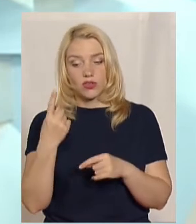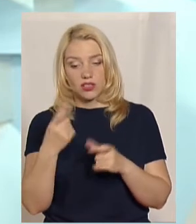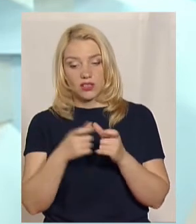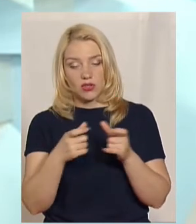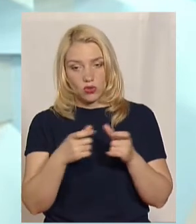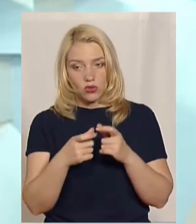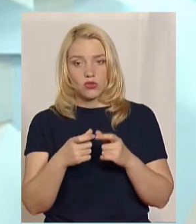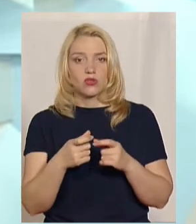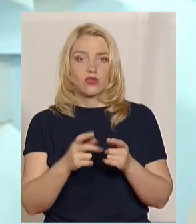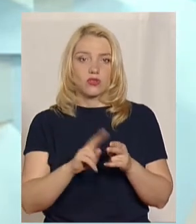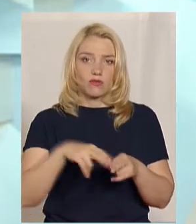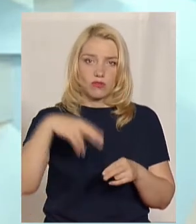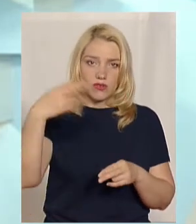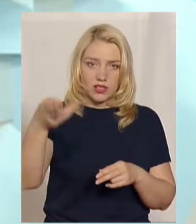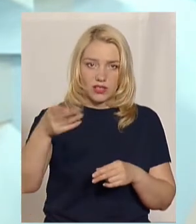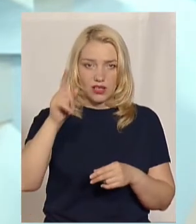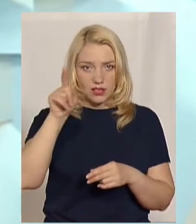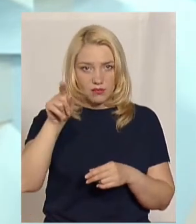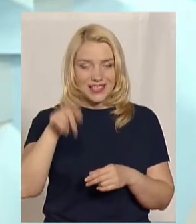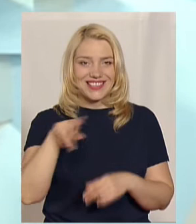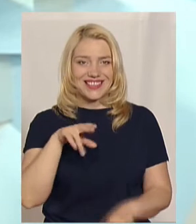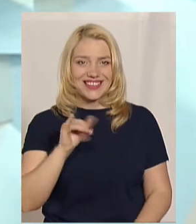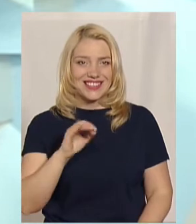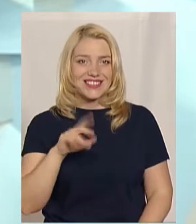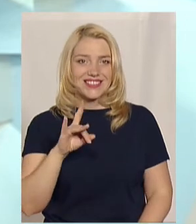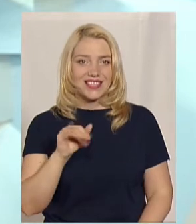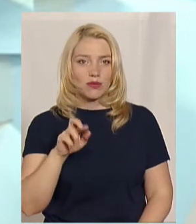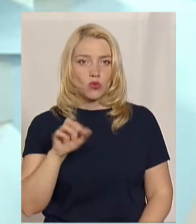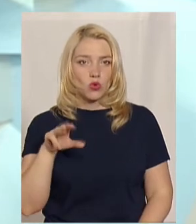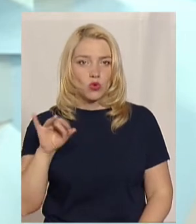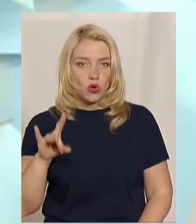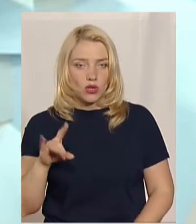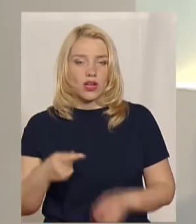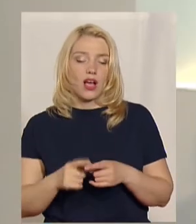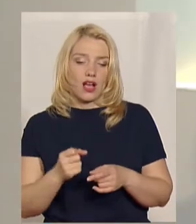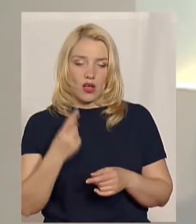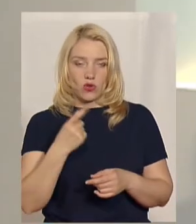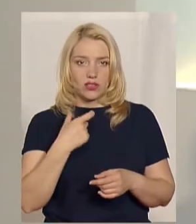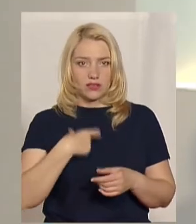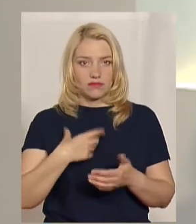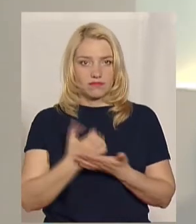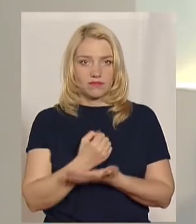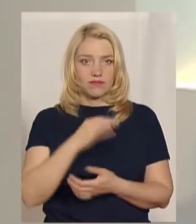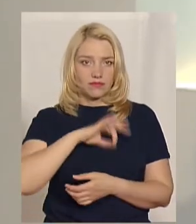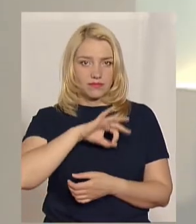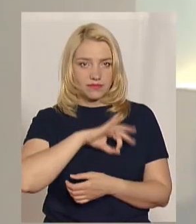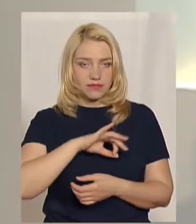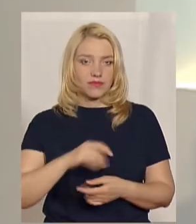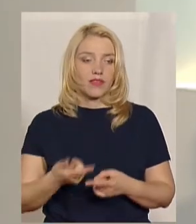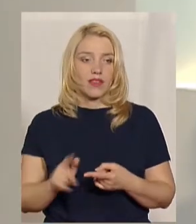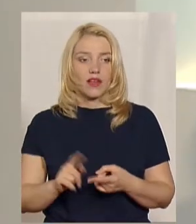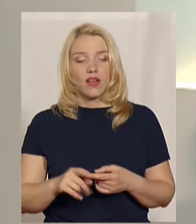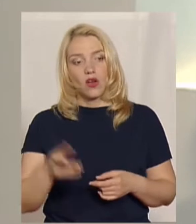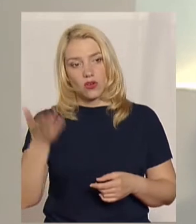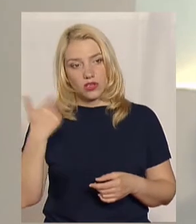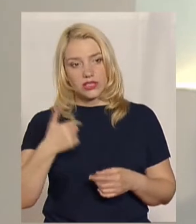квиточок повертаємо у дистриб'ютор, а один – кошти залишаємо собі. І це так всіх кінотеатрах. Колись у темі дня Андрій Олесь